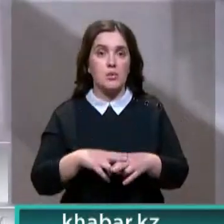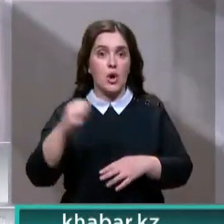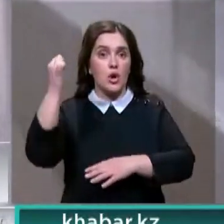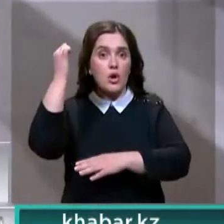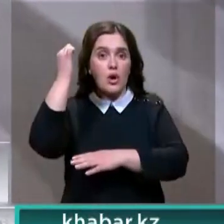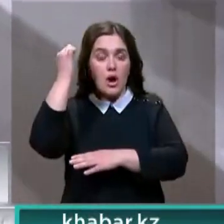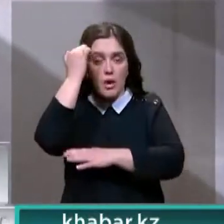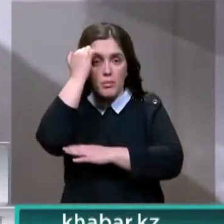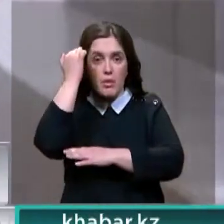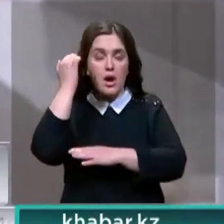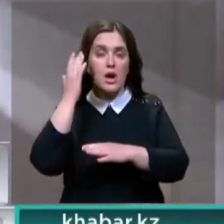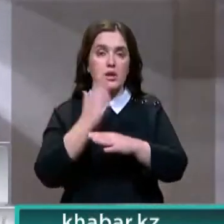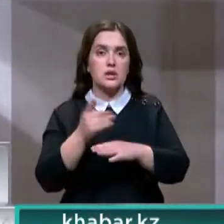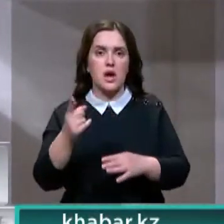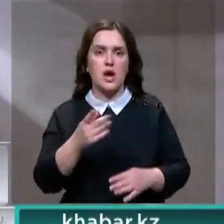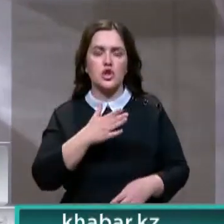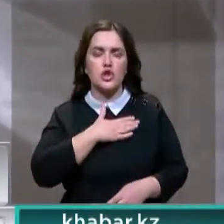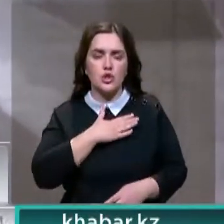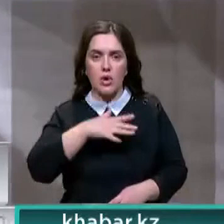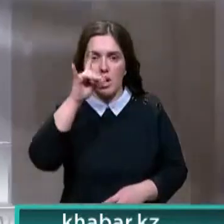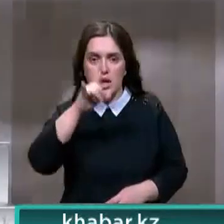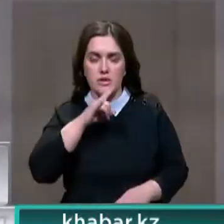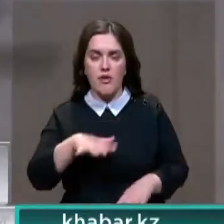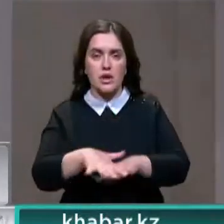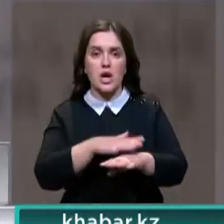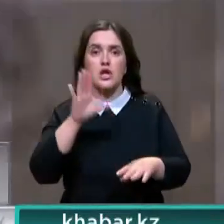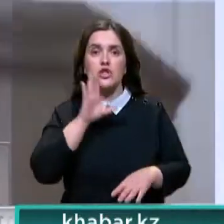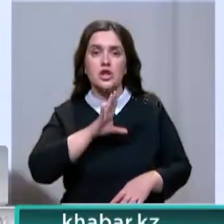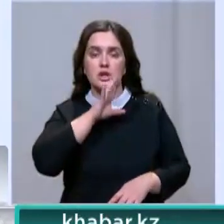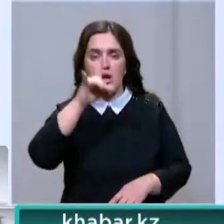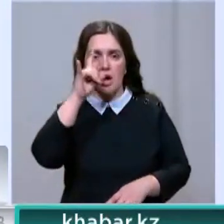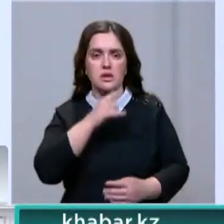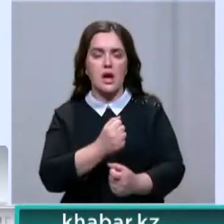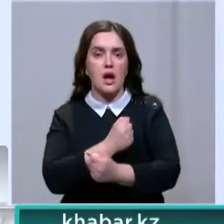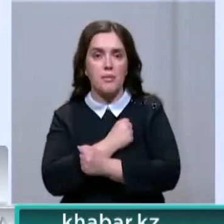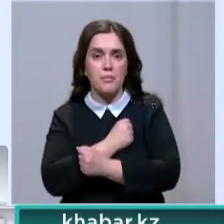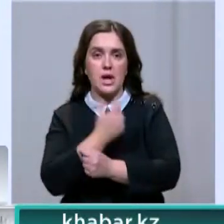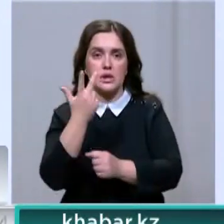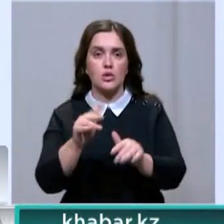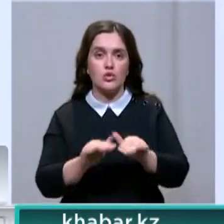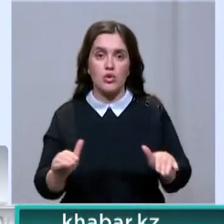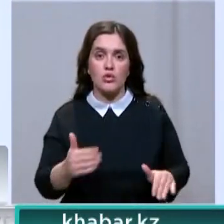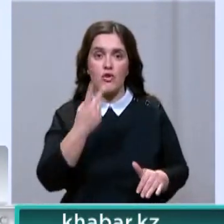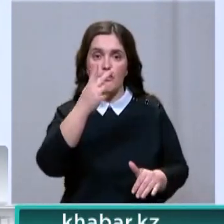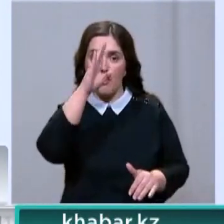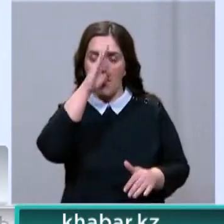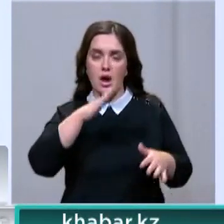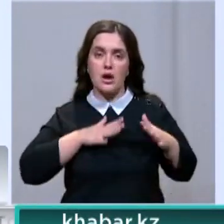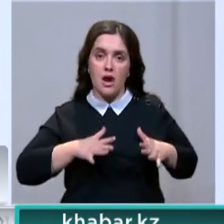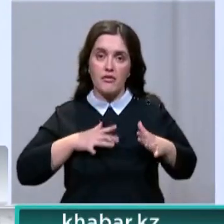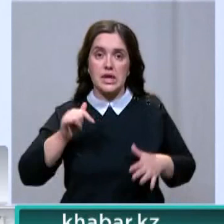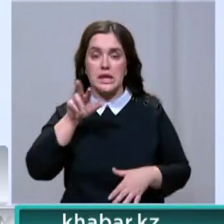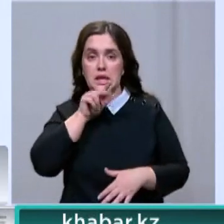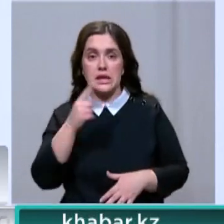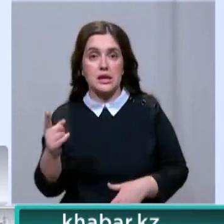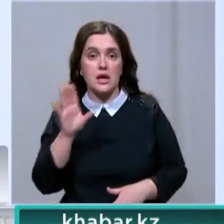в точности отображающая широту казахского народа. Женщина-казашка обнимает троих детей – двух мальчиков – кавказца и корейца,